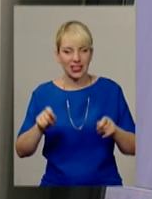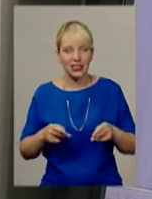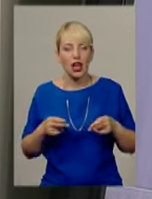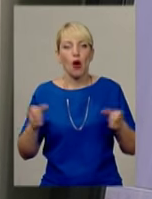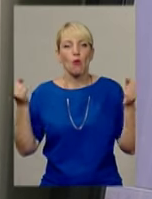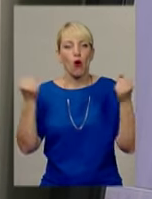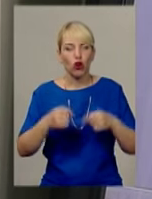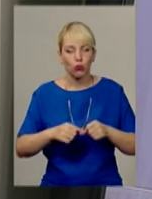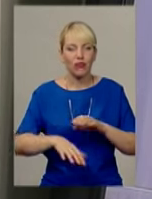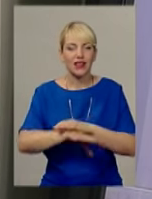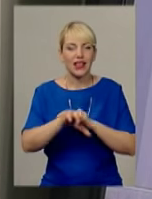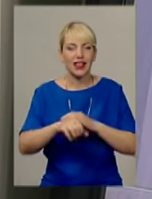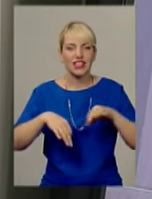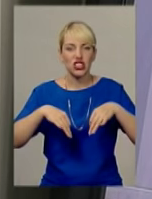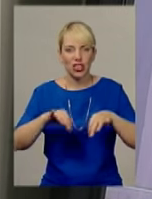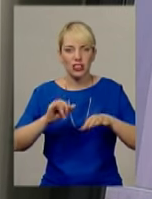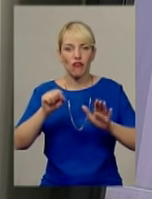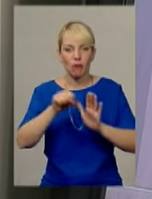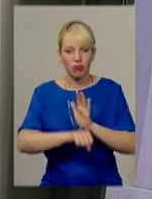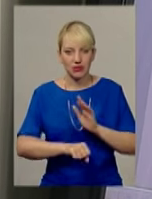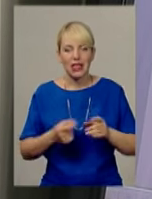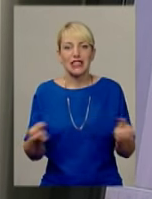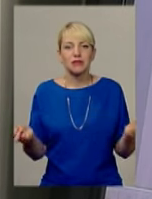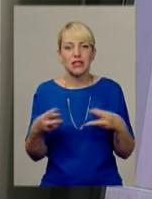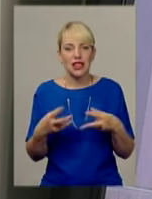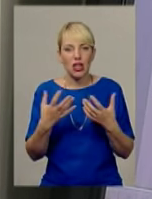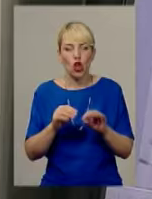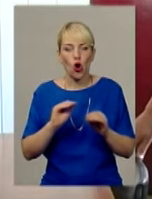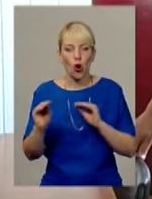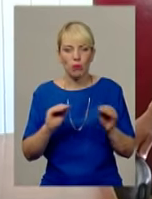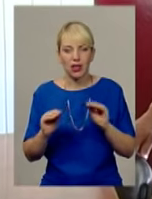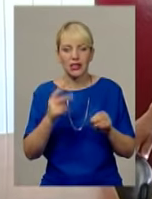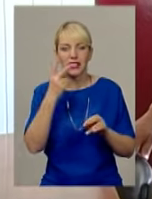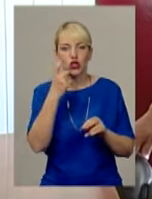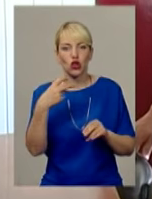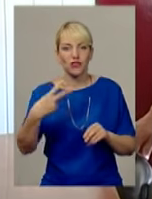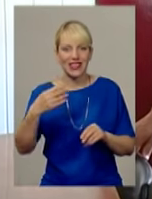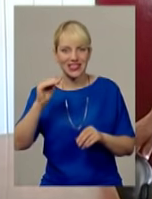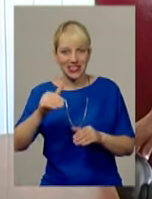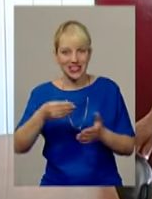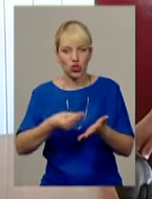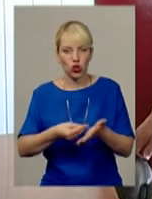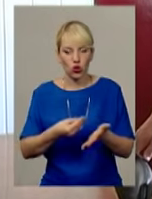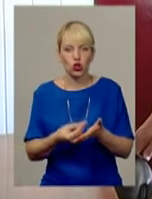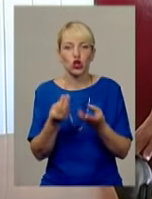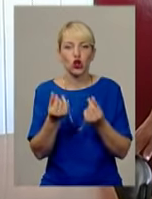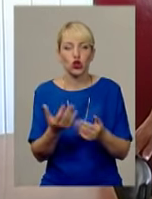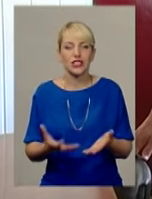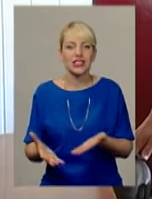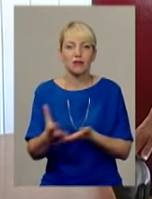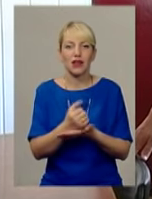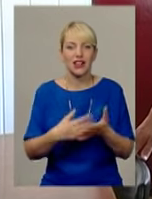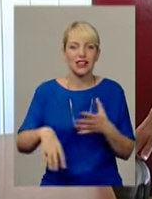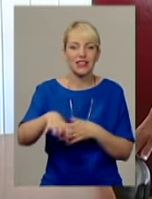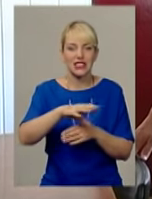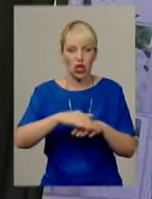крадіжки автотранспорту та навіть вбивство. Спеціальне обладнання обійшлось у понад 120 тисяч гривень. Гроші на обладнання збирали усією